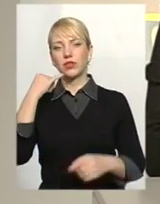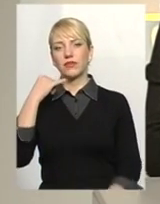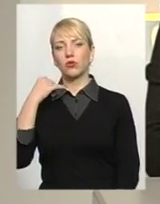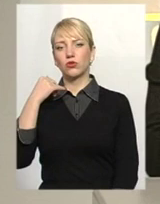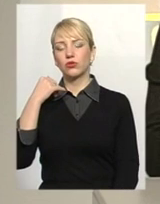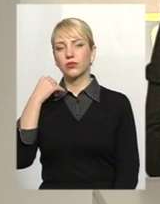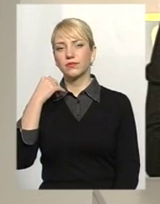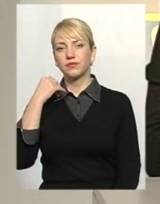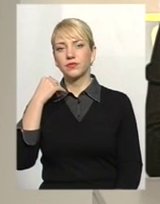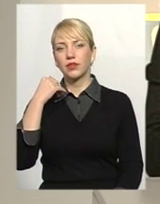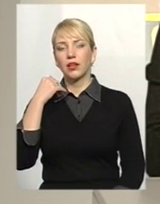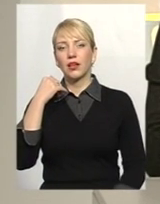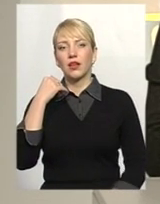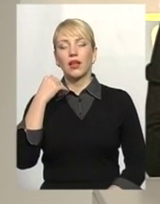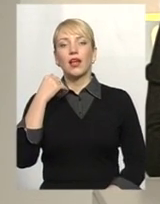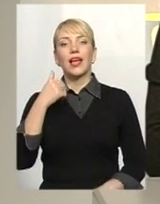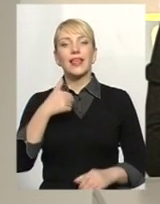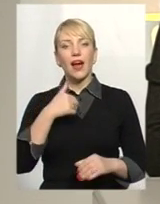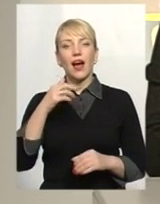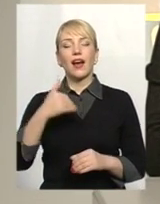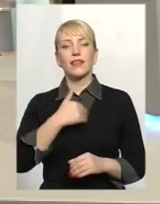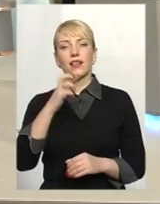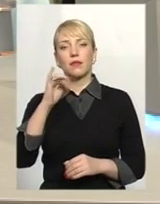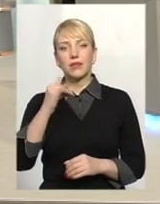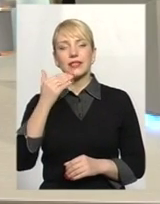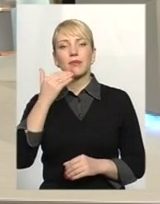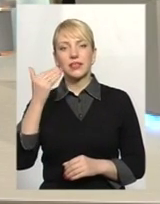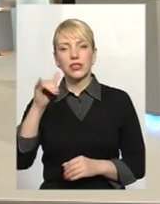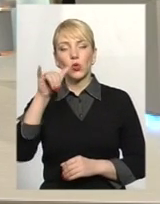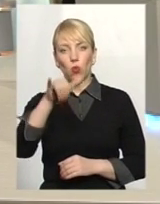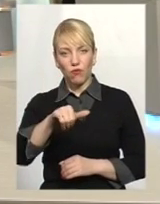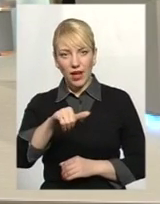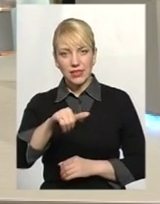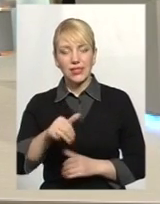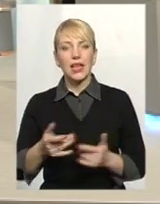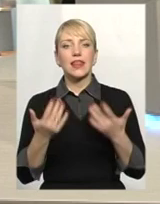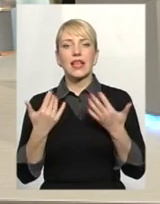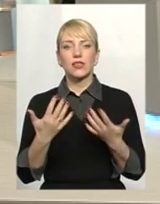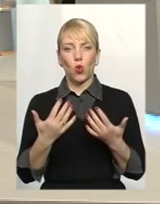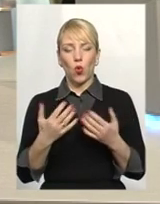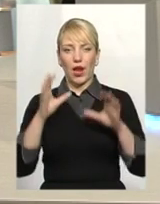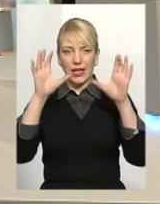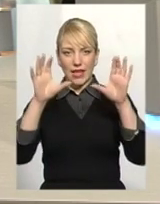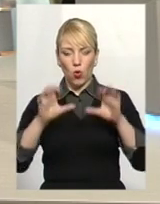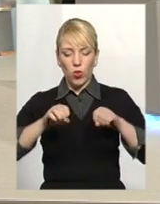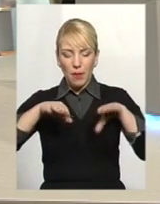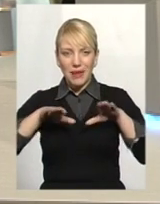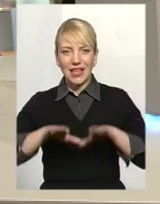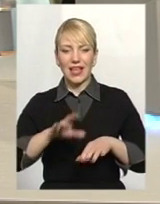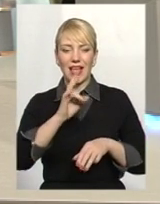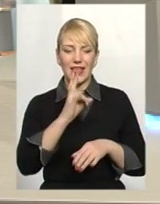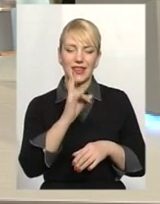Я хотів би спросити у вас, наскільки законно постановлення